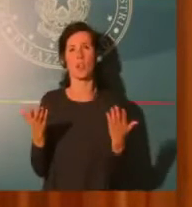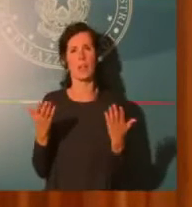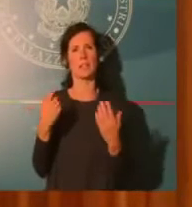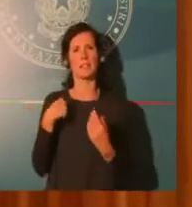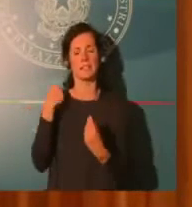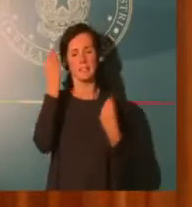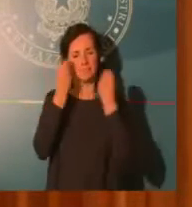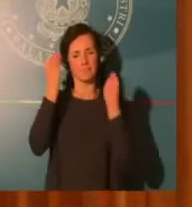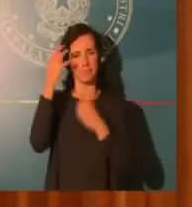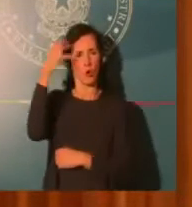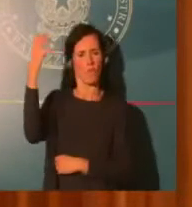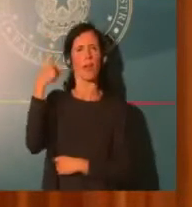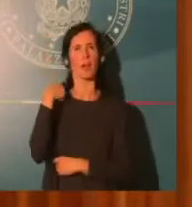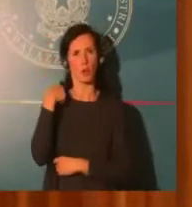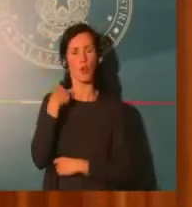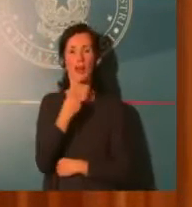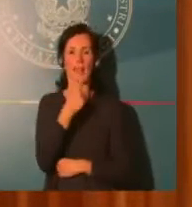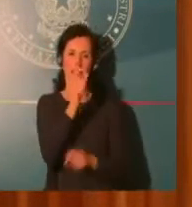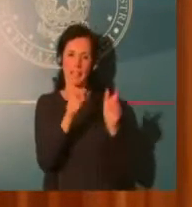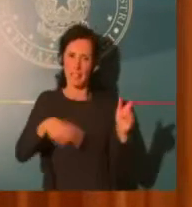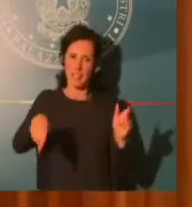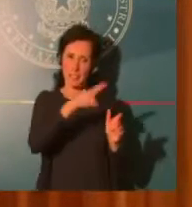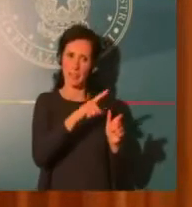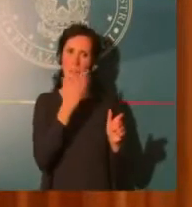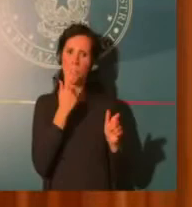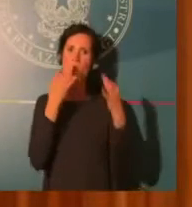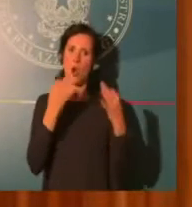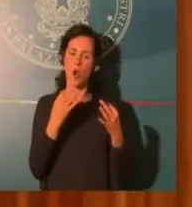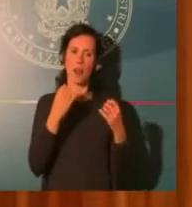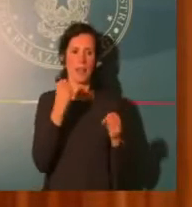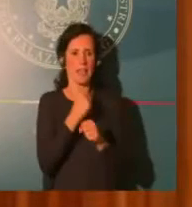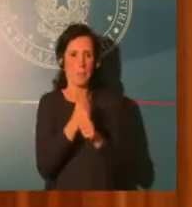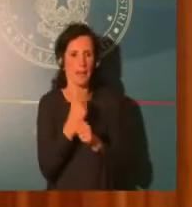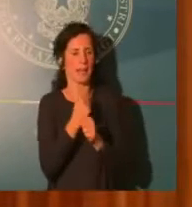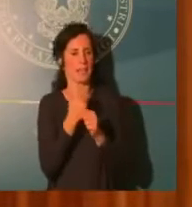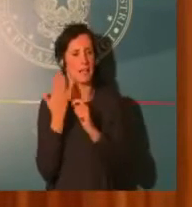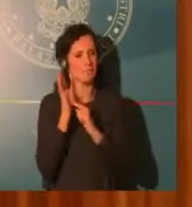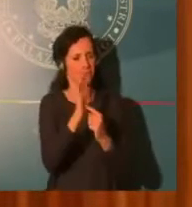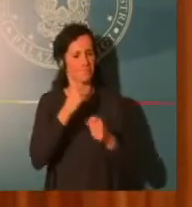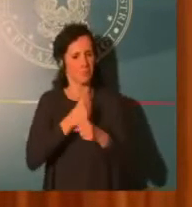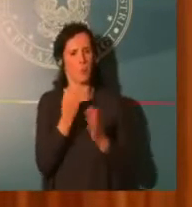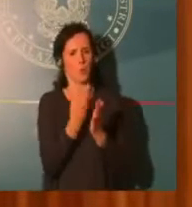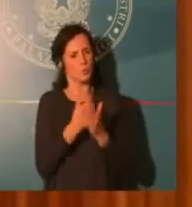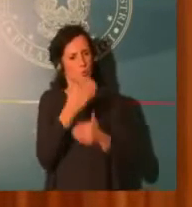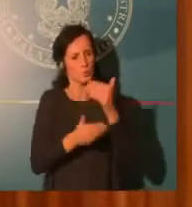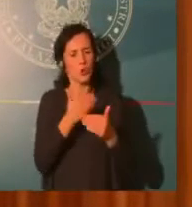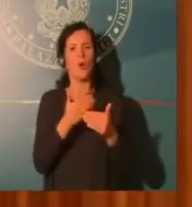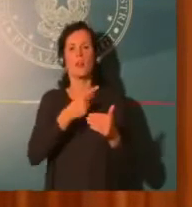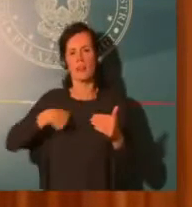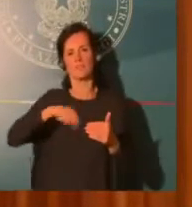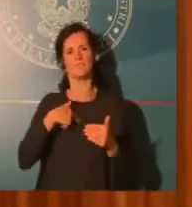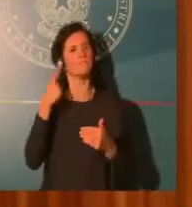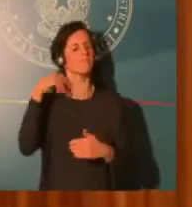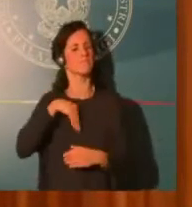dovere farlo, dopo aver dovuto nuovamente tornare a limitare la